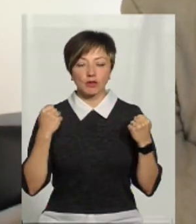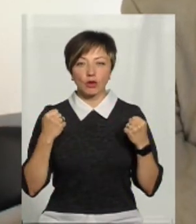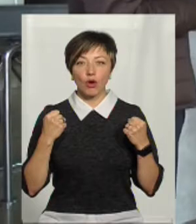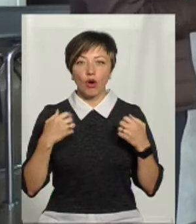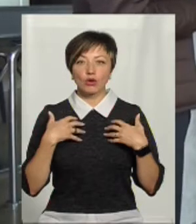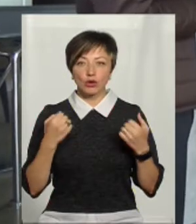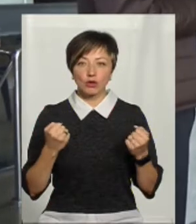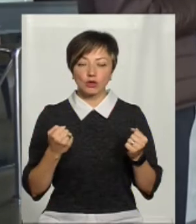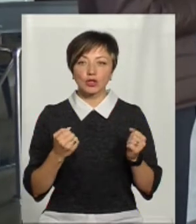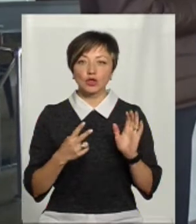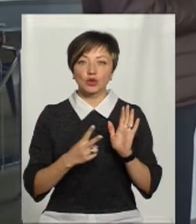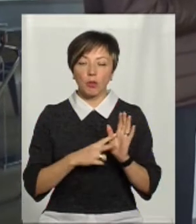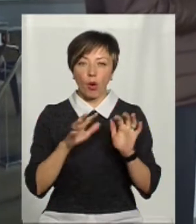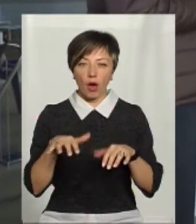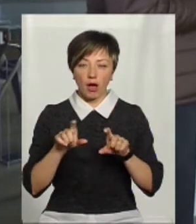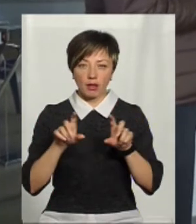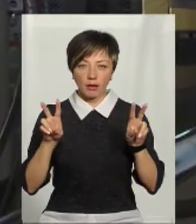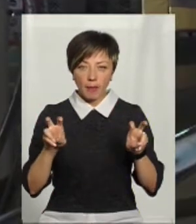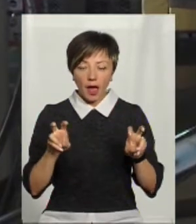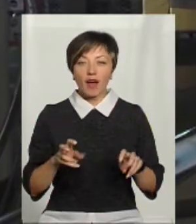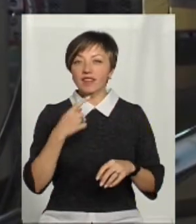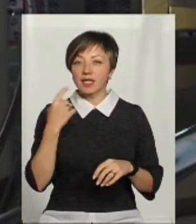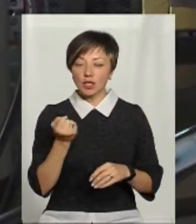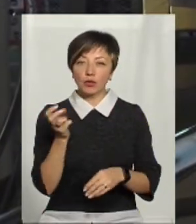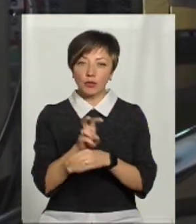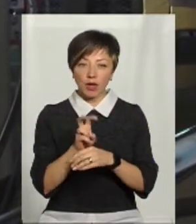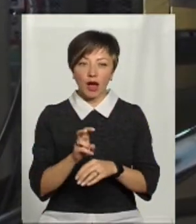«Сьомого океан». У неділю ми побували в аквапарку «Сьомий океан».